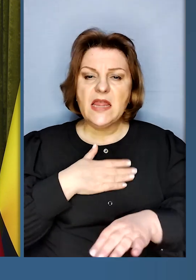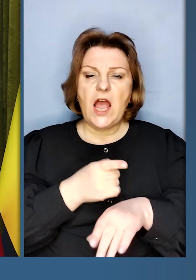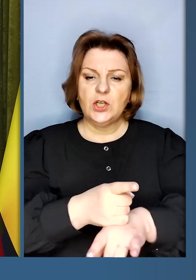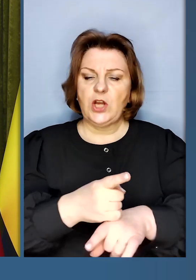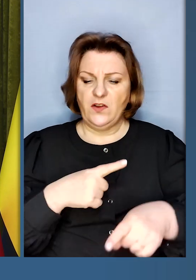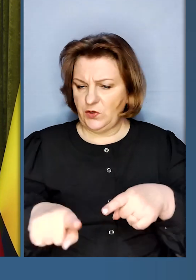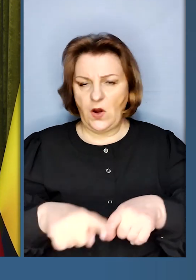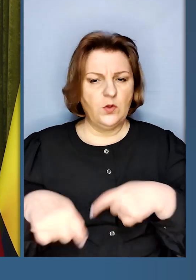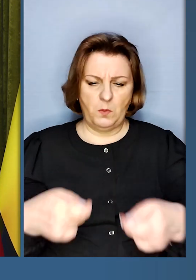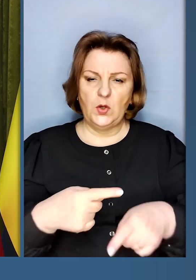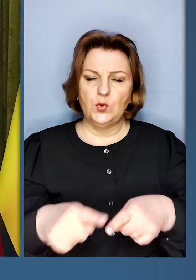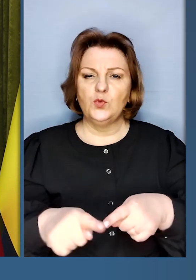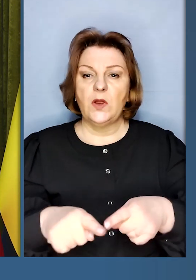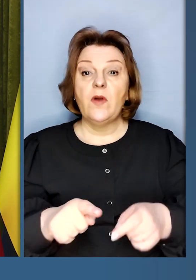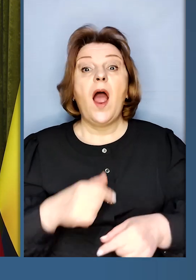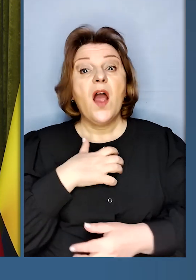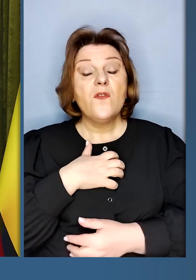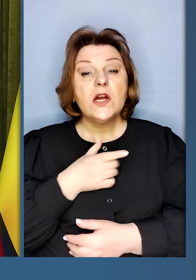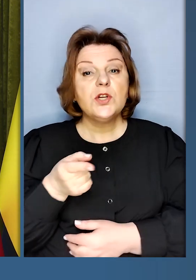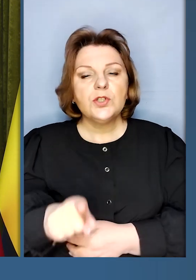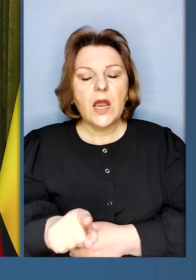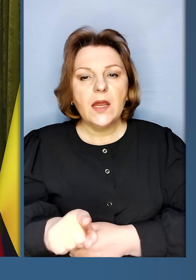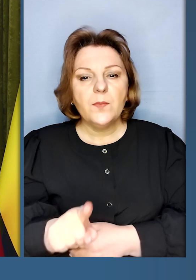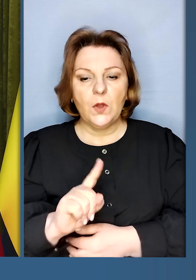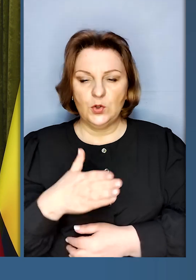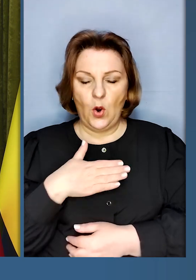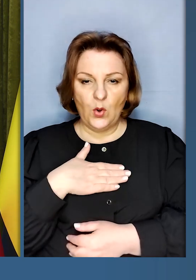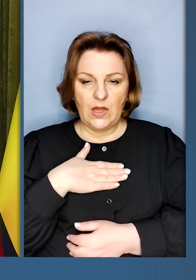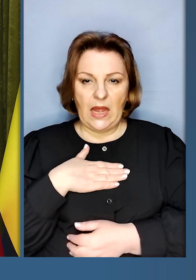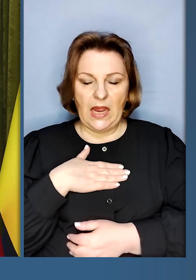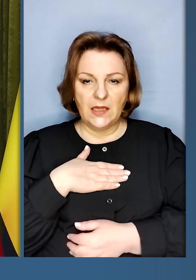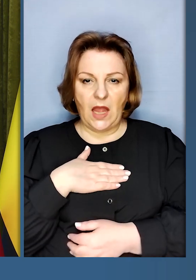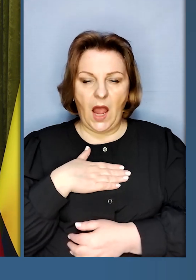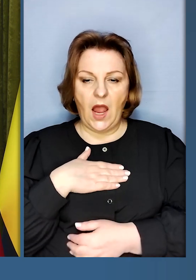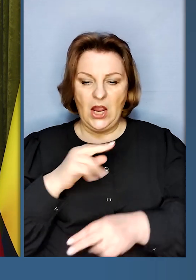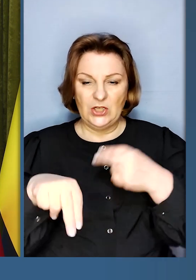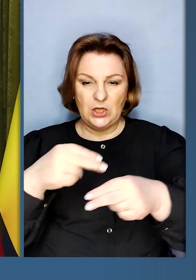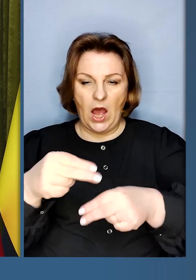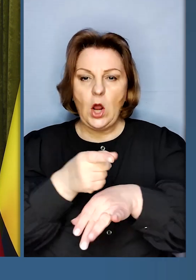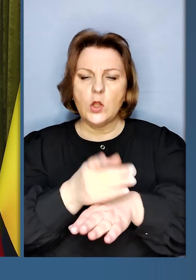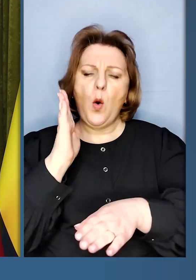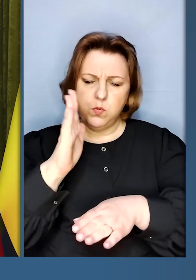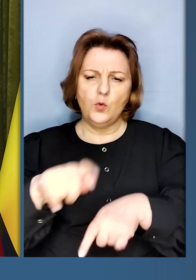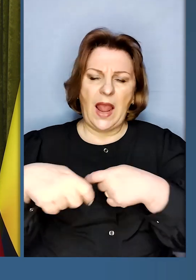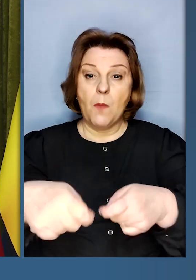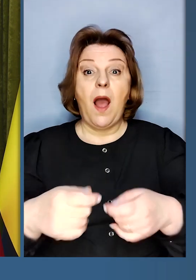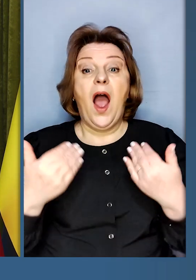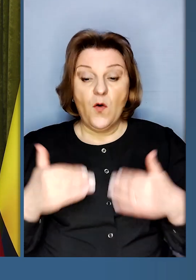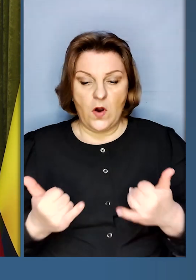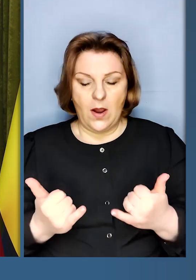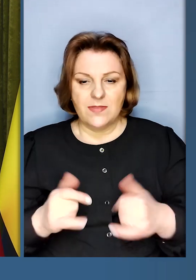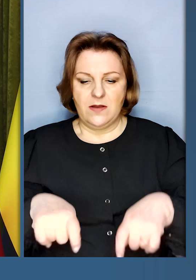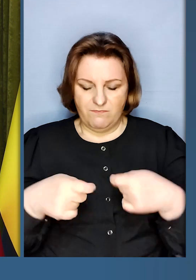Найважливішим є те, що наші чергові леопарди будемо передавати. Але